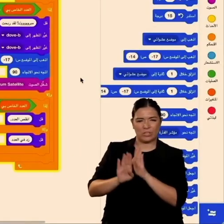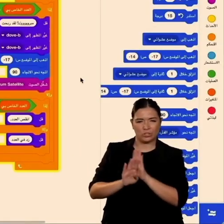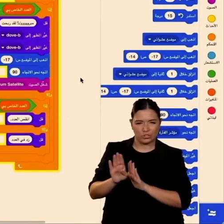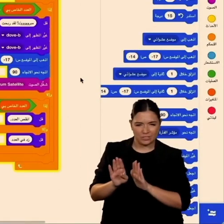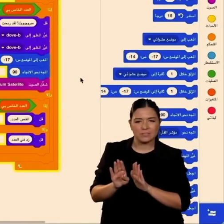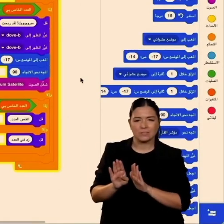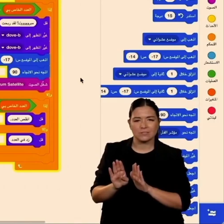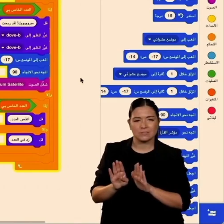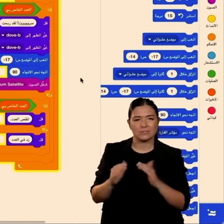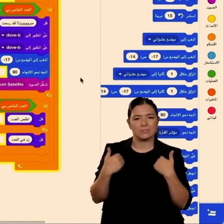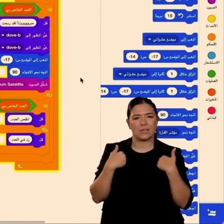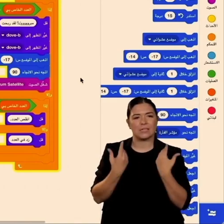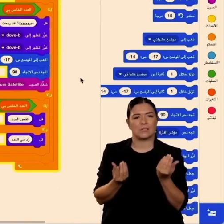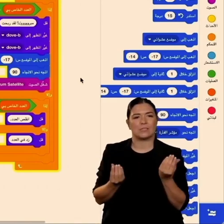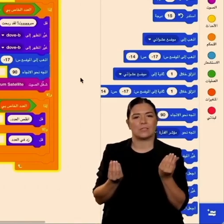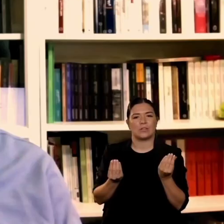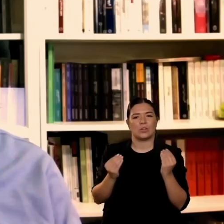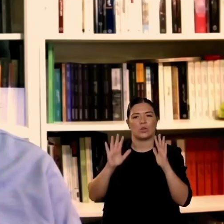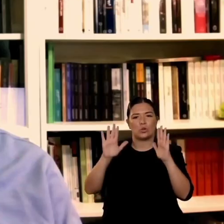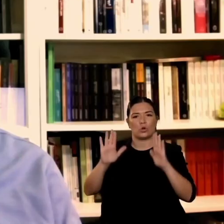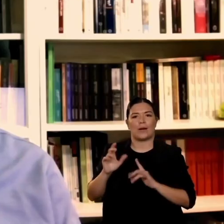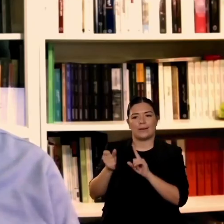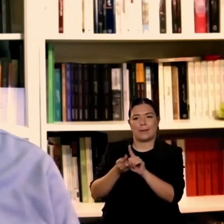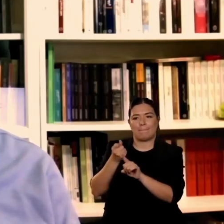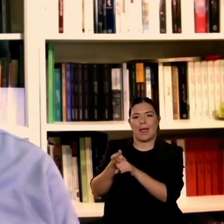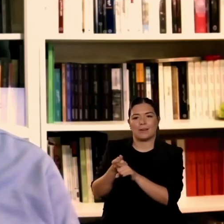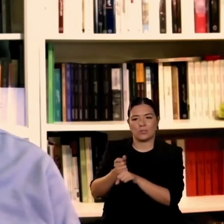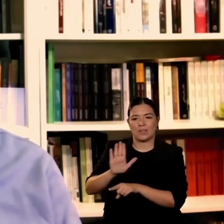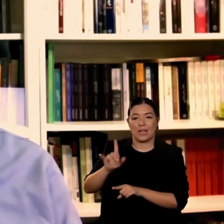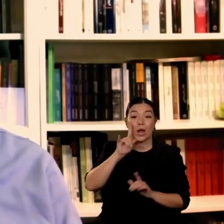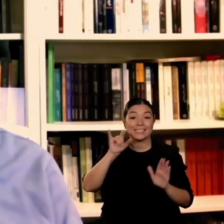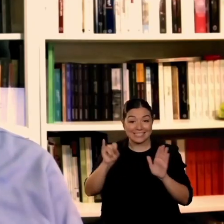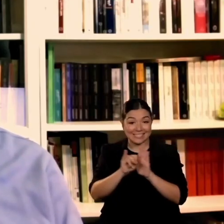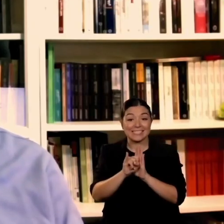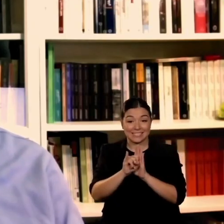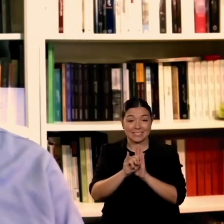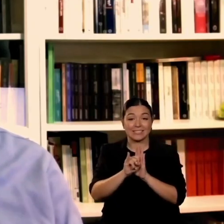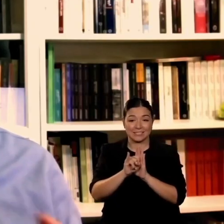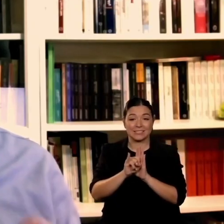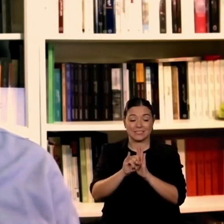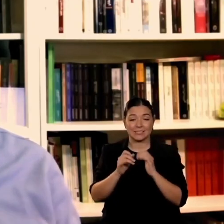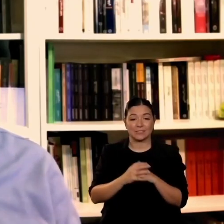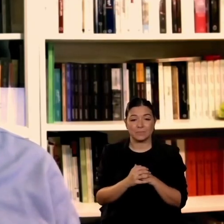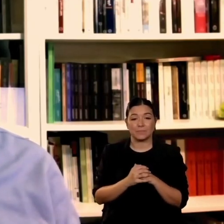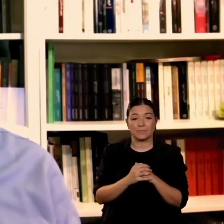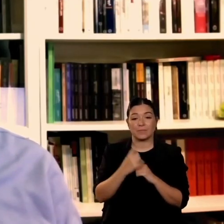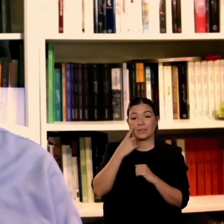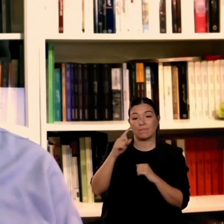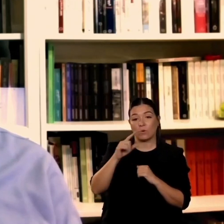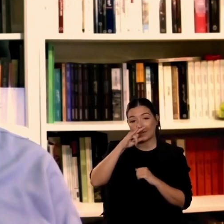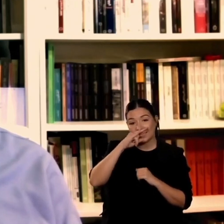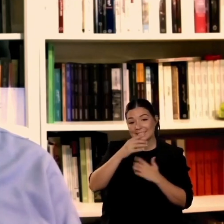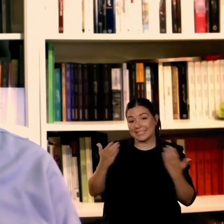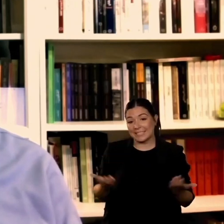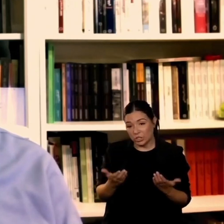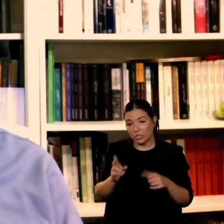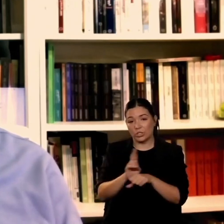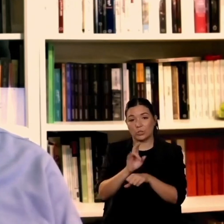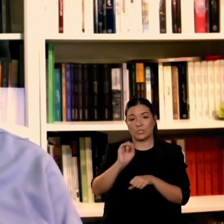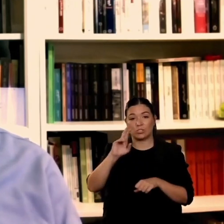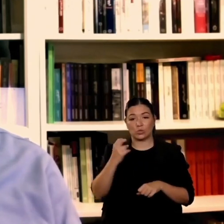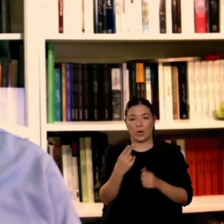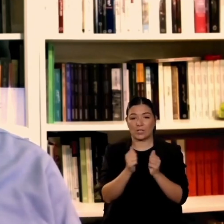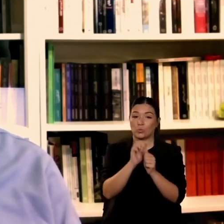lo scratch in inglese e noi gli diamo un messaggio che dice che per poter avere maggior creatività